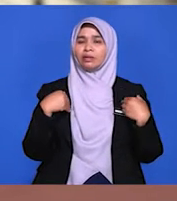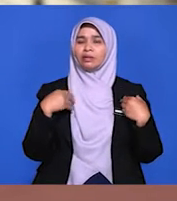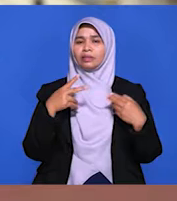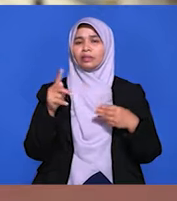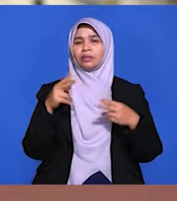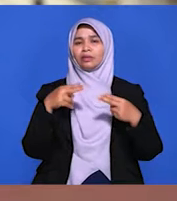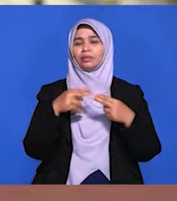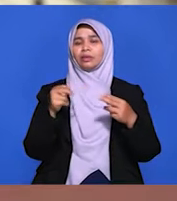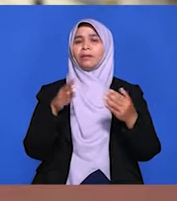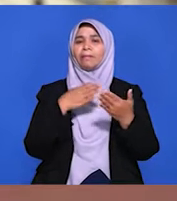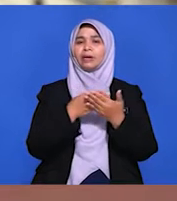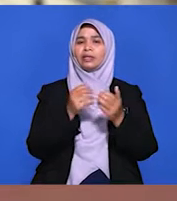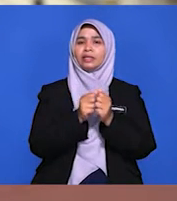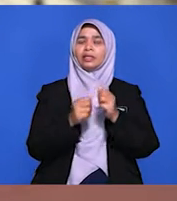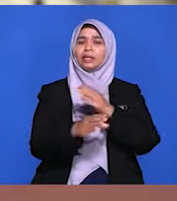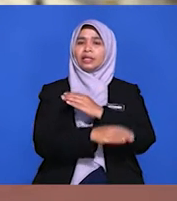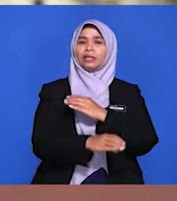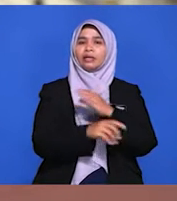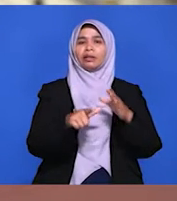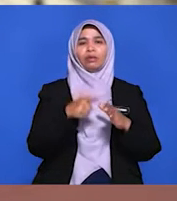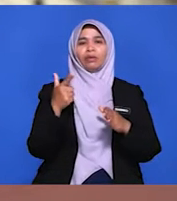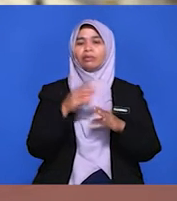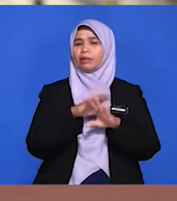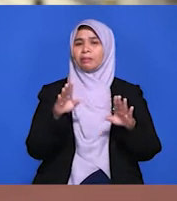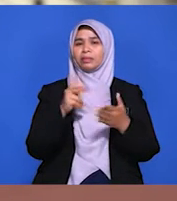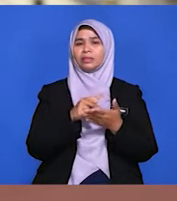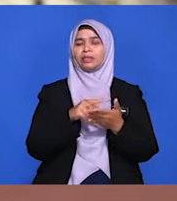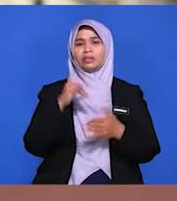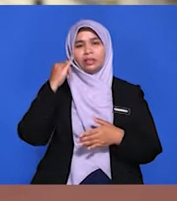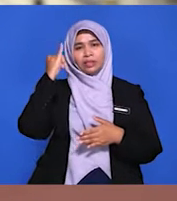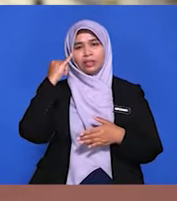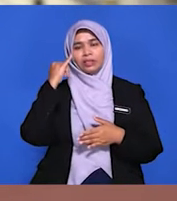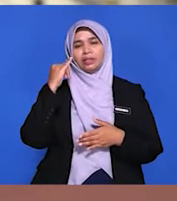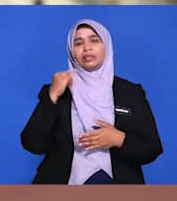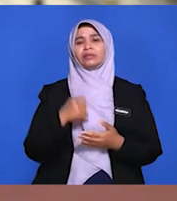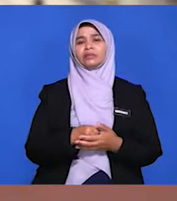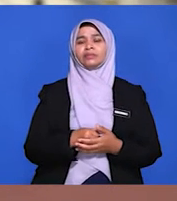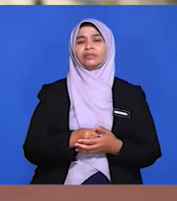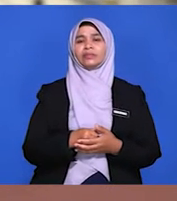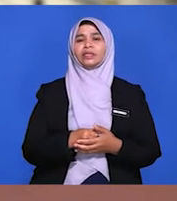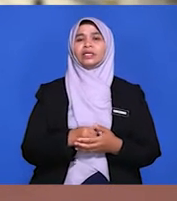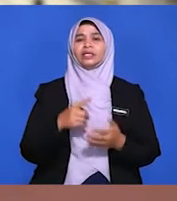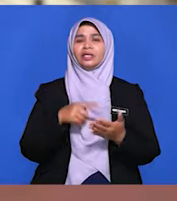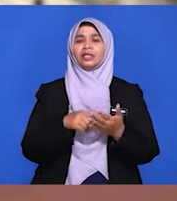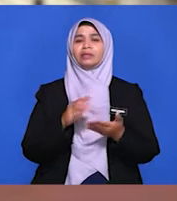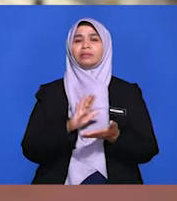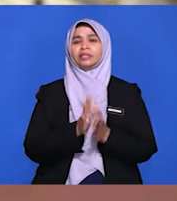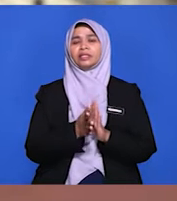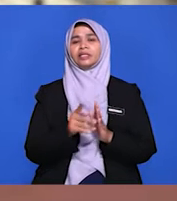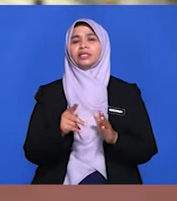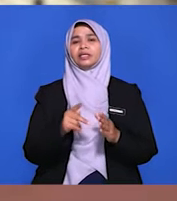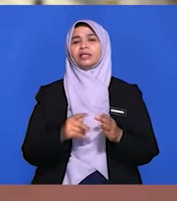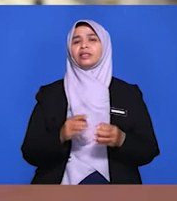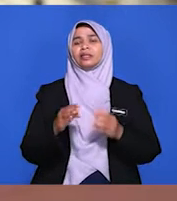berbaik-baik dengan negara luar tanpa mengira ideologi. Hal ini menjadi sebab negara luar